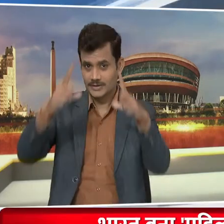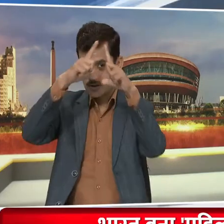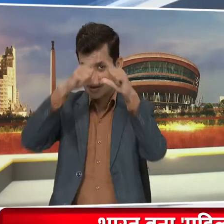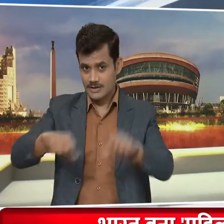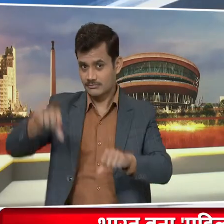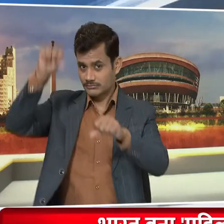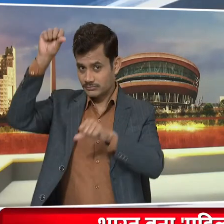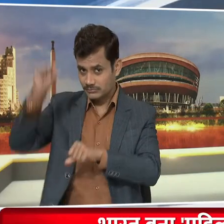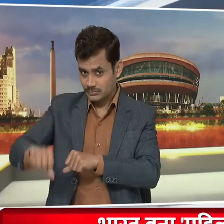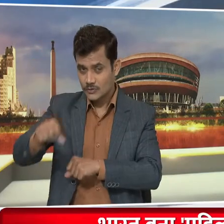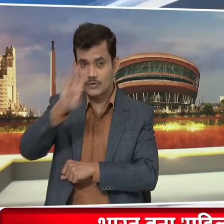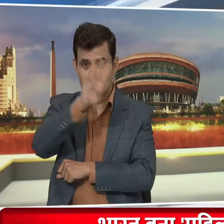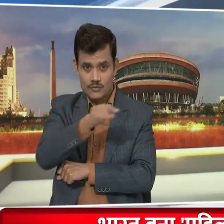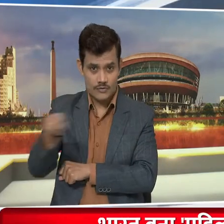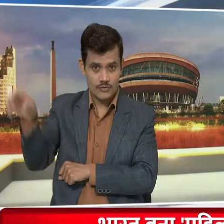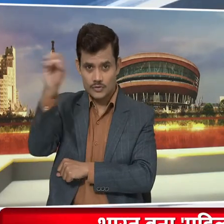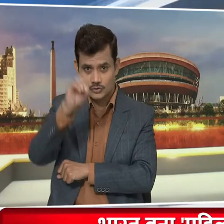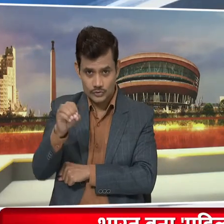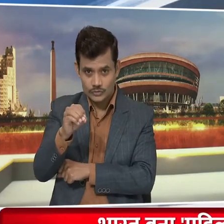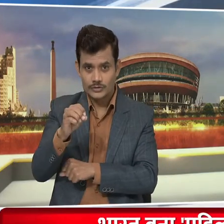अपने नाम किया खिताब